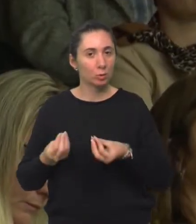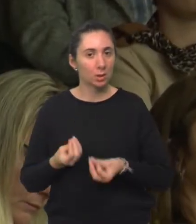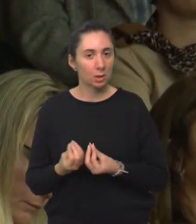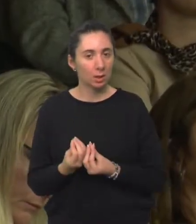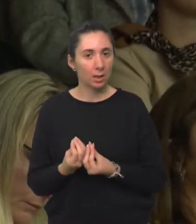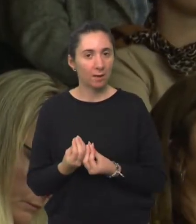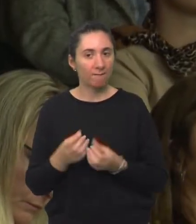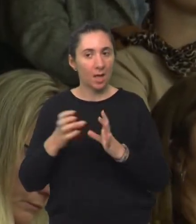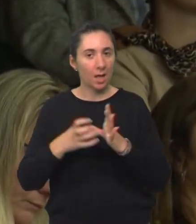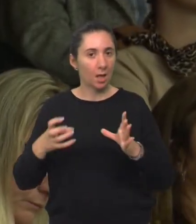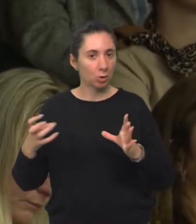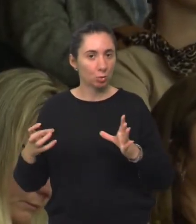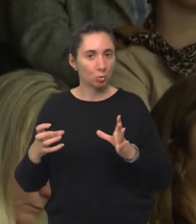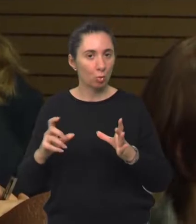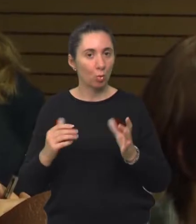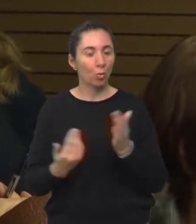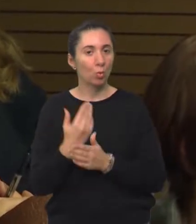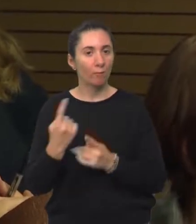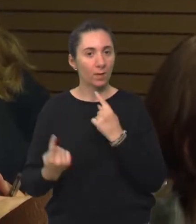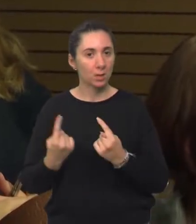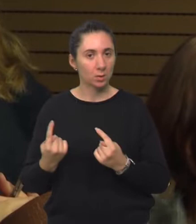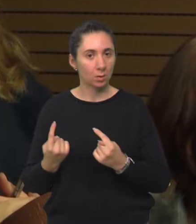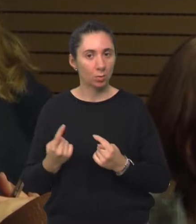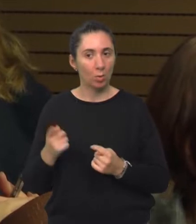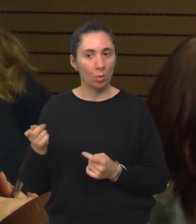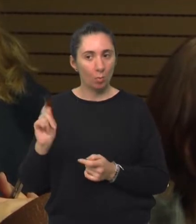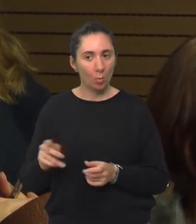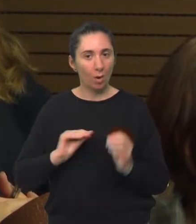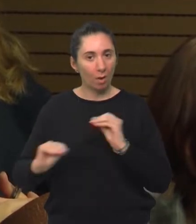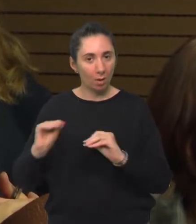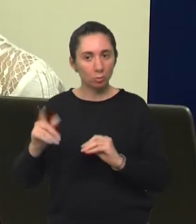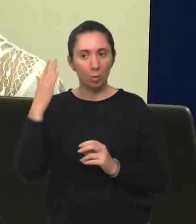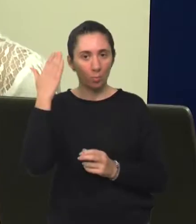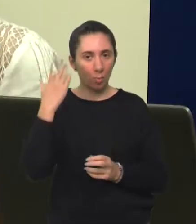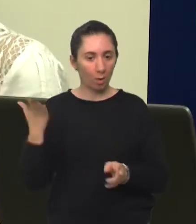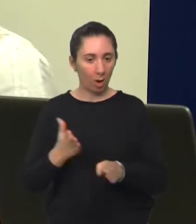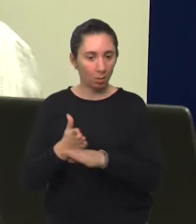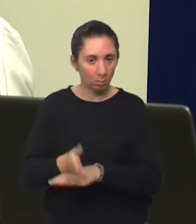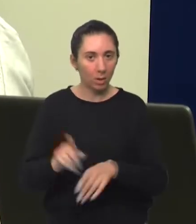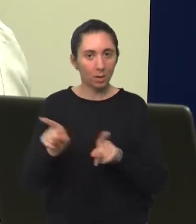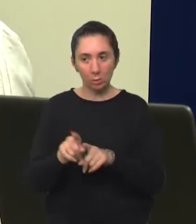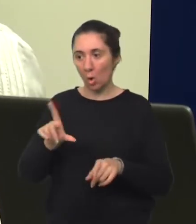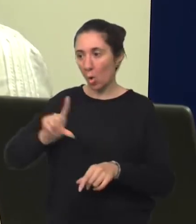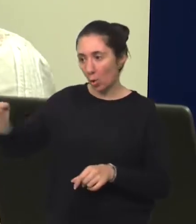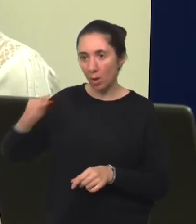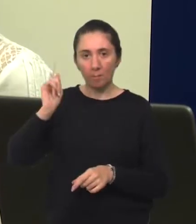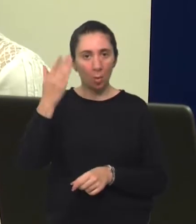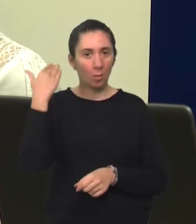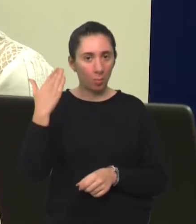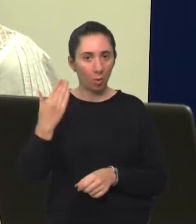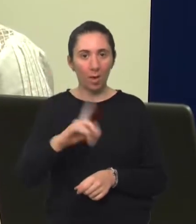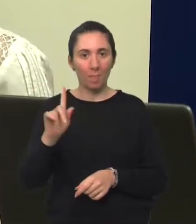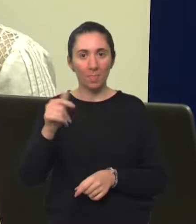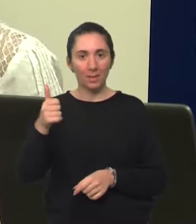rečenice u neke nove situacije. Morate ih doslovno naučiti da pozdravljaju i kad uđu, ali da pozdravljaju i kad odlaze. Ali da ne